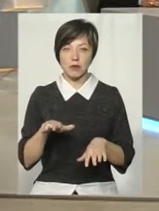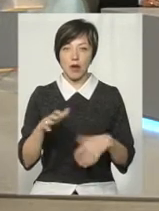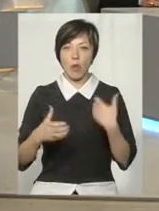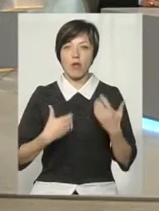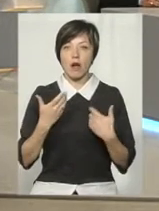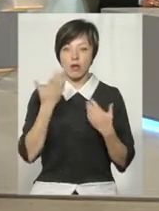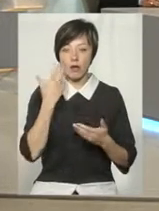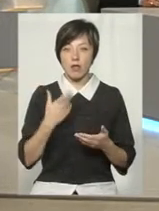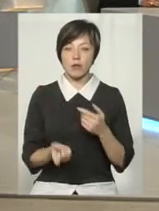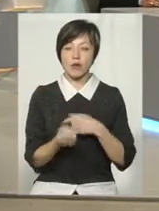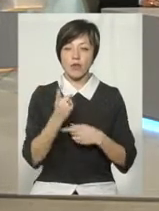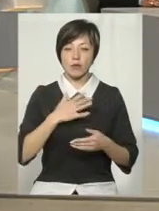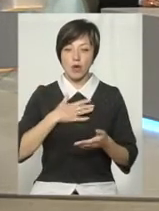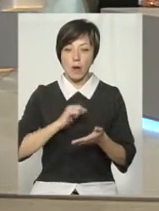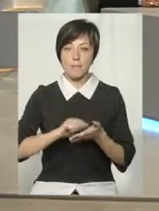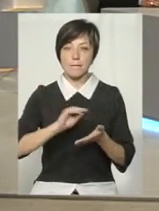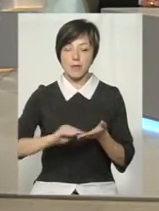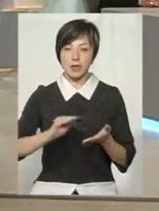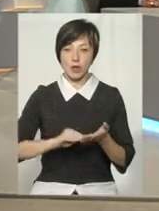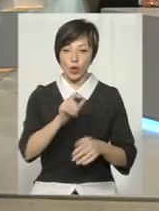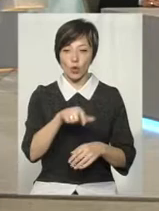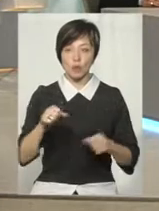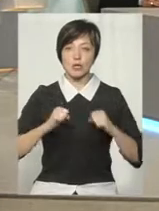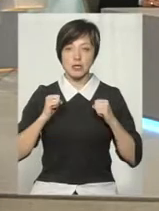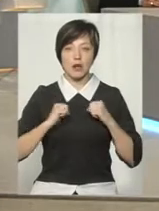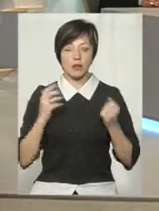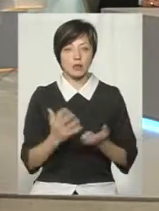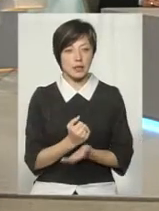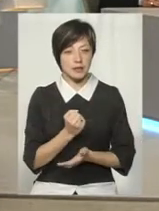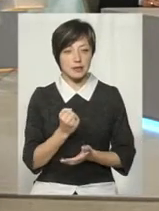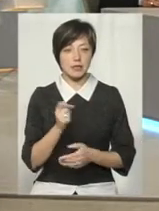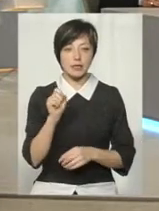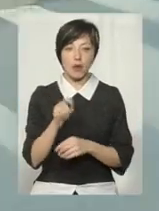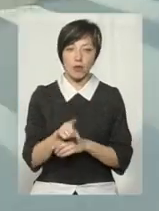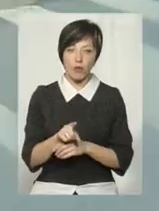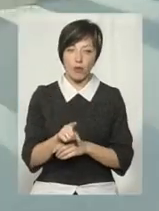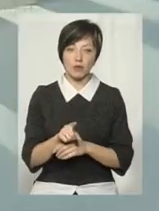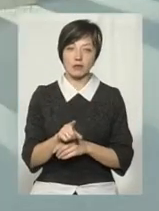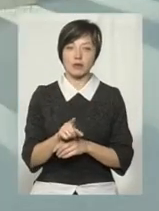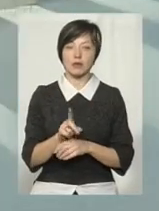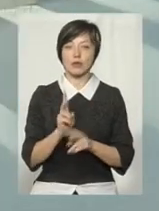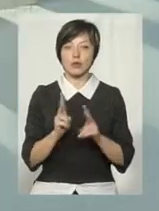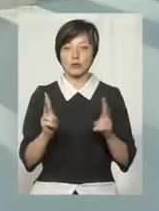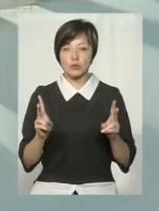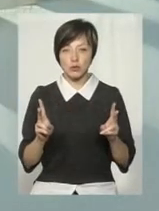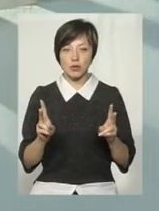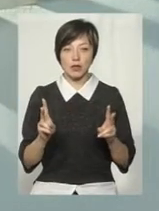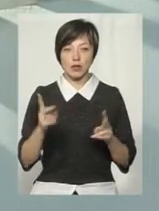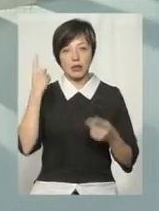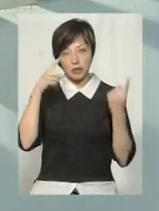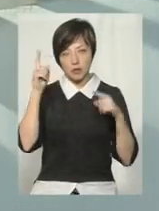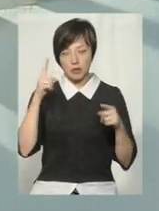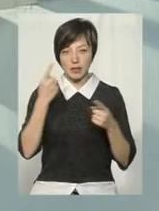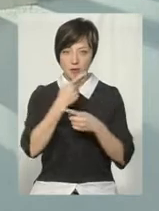певних матеріалів. Все ж таки люди стараються знайти замовника, стараються якусь надуману